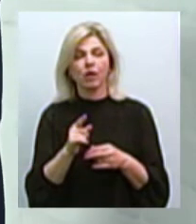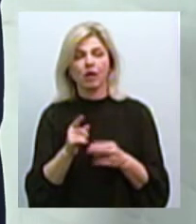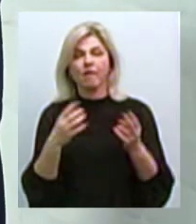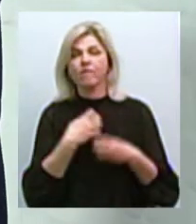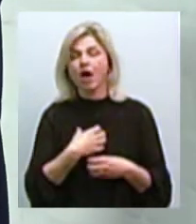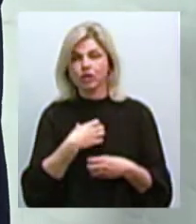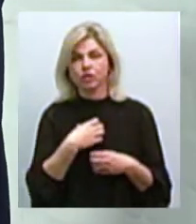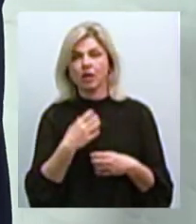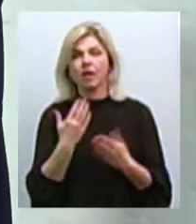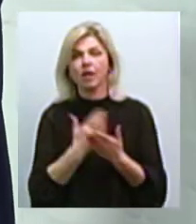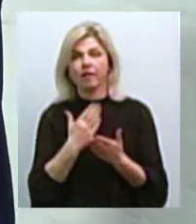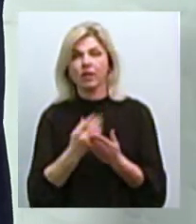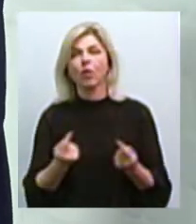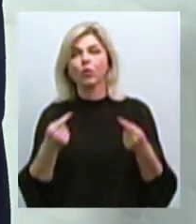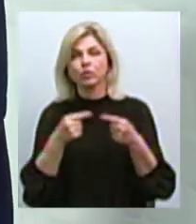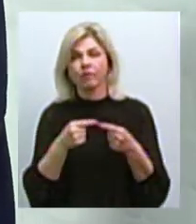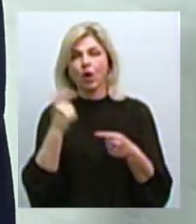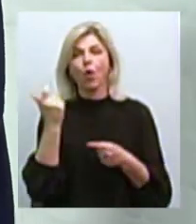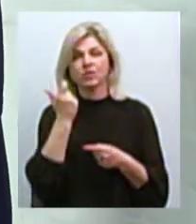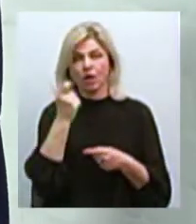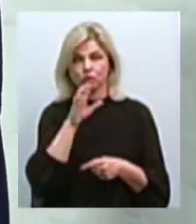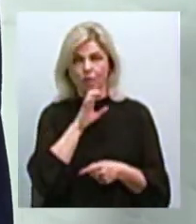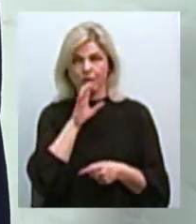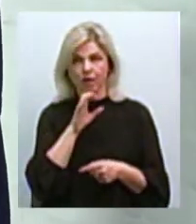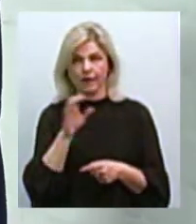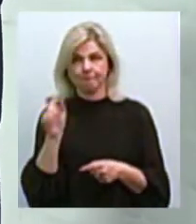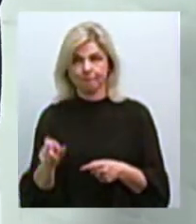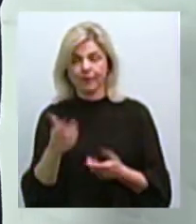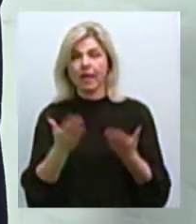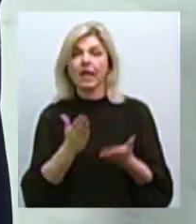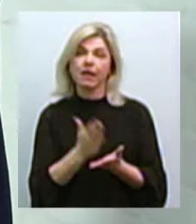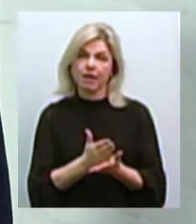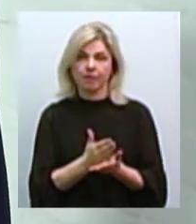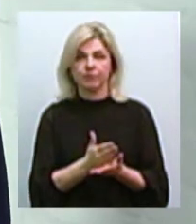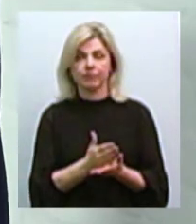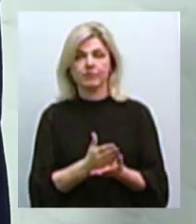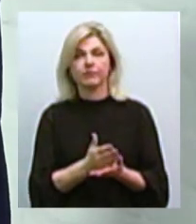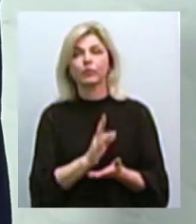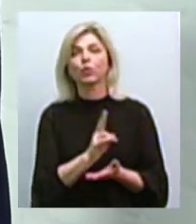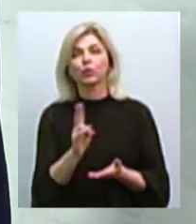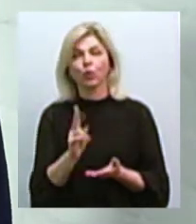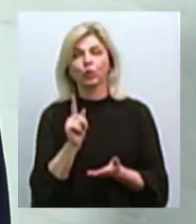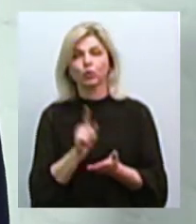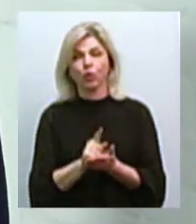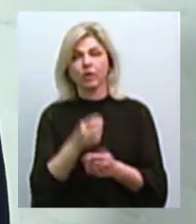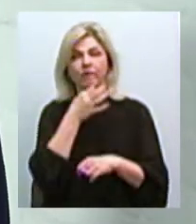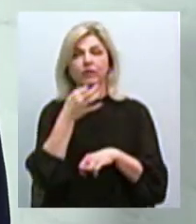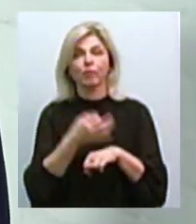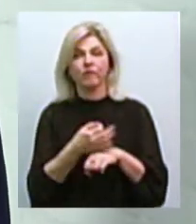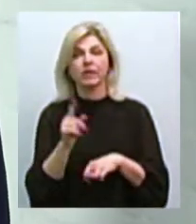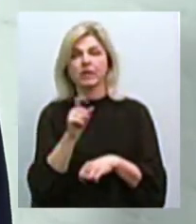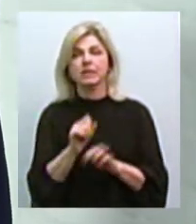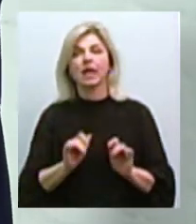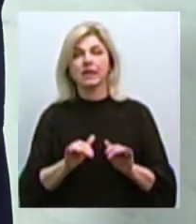встановлення власника собаки, якщо таке є, і хто має відповідати за